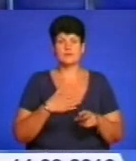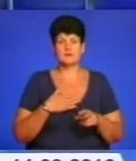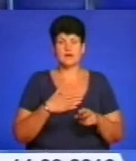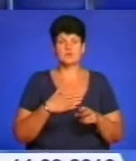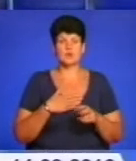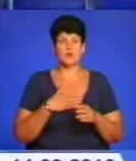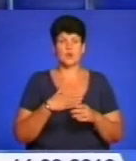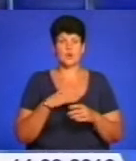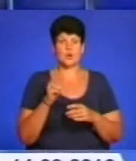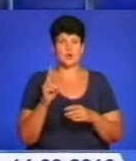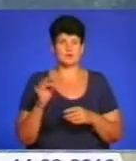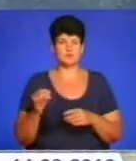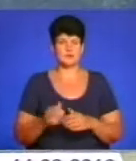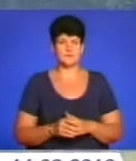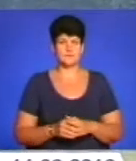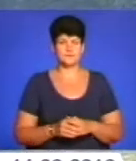Владислав Семенченко.